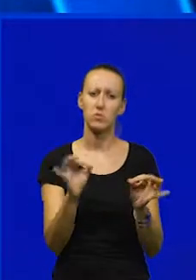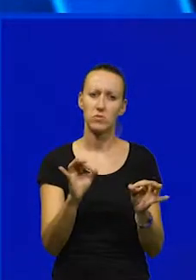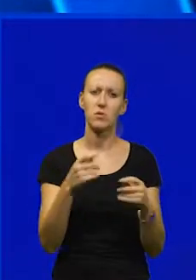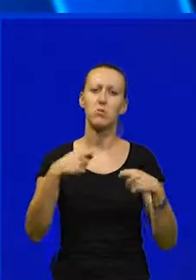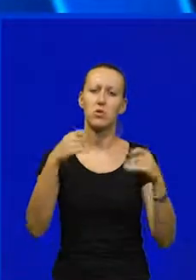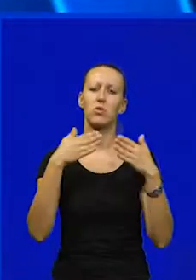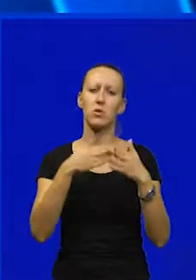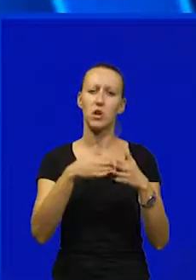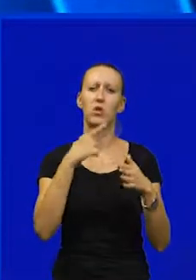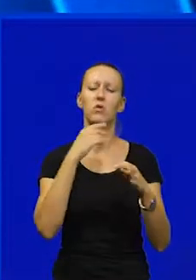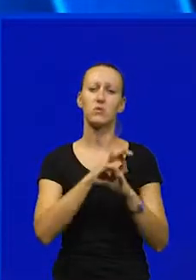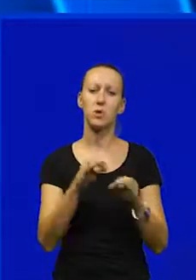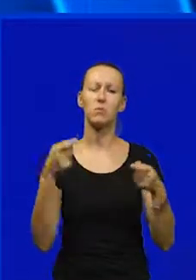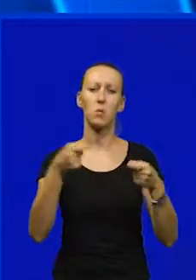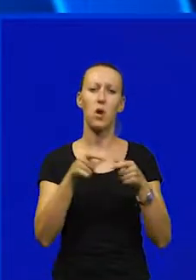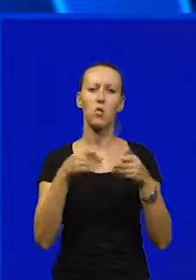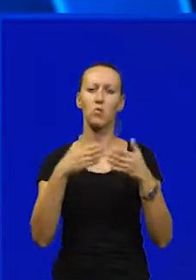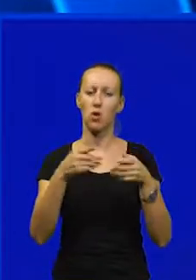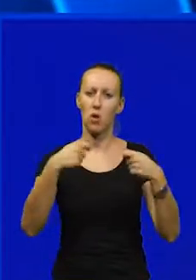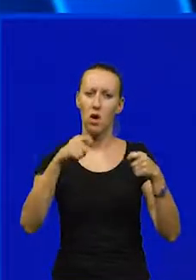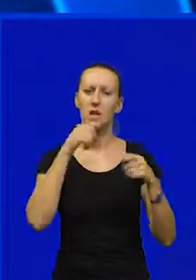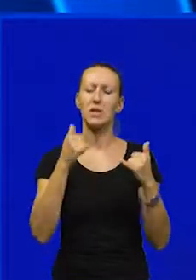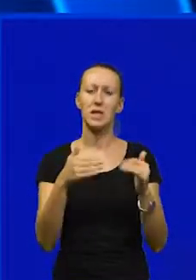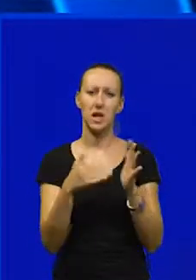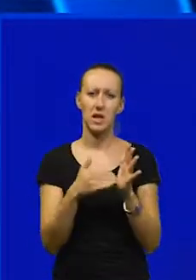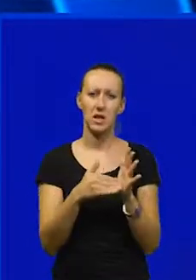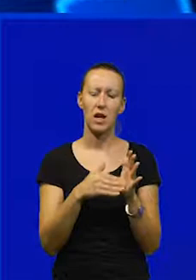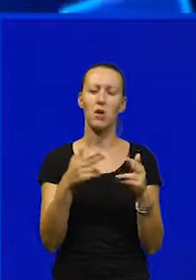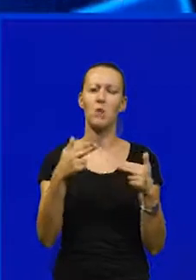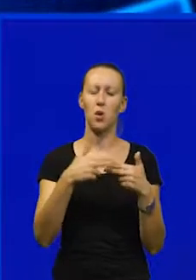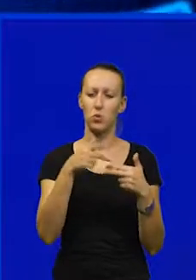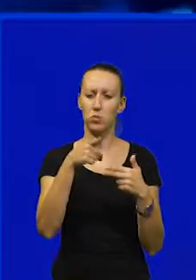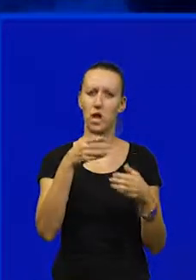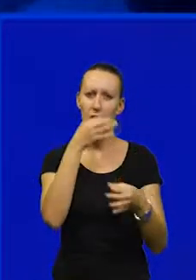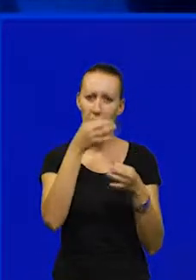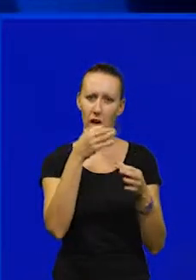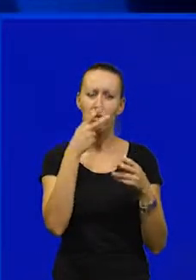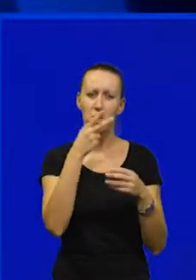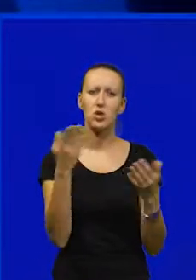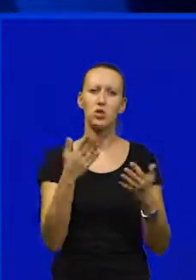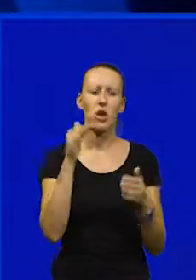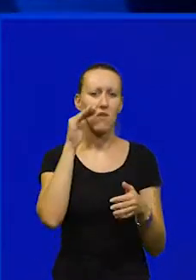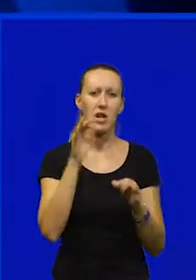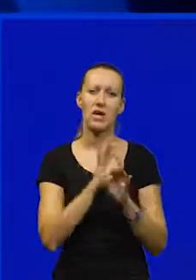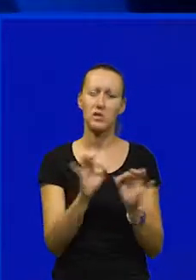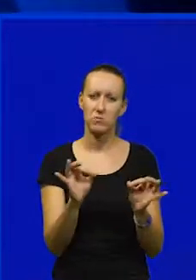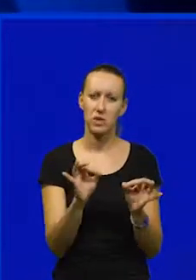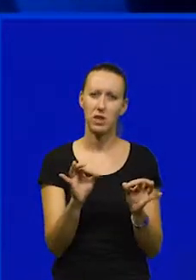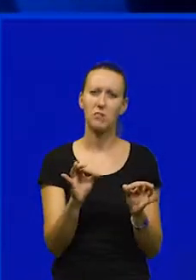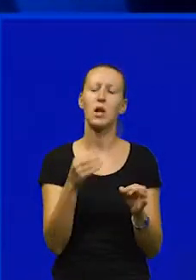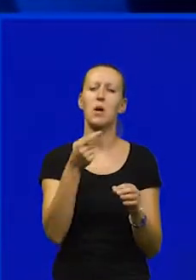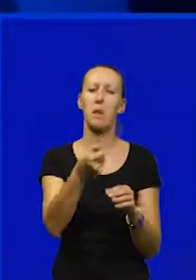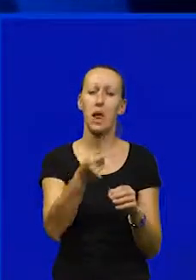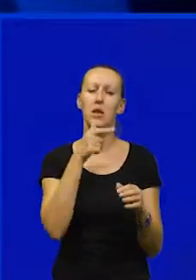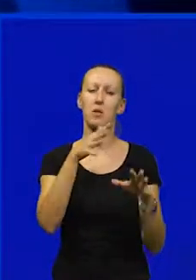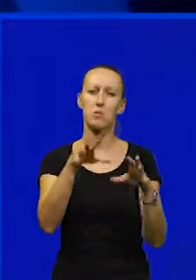brodograditelji koji su spremni ulagati u brodogradnju i sada se treba uz tu analizu vidjeti što je vlada spremna platiti